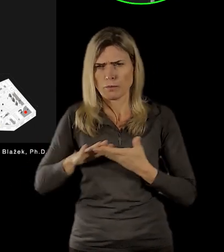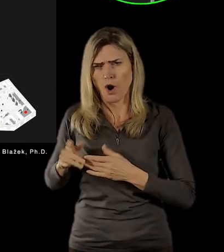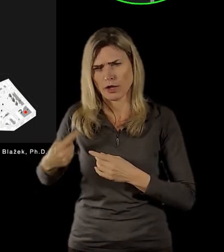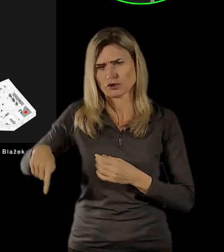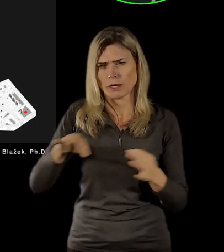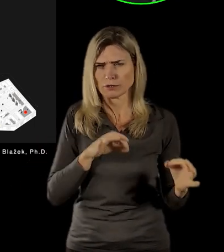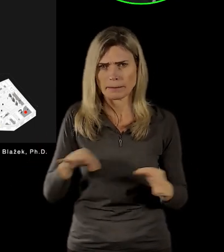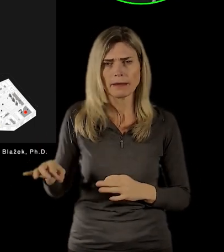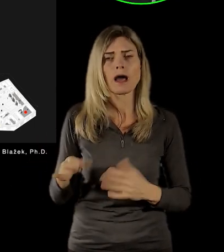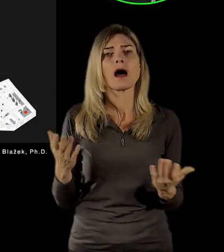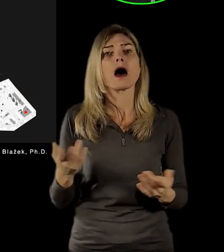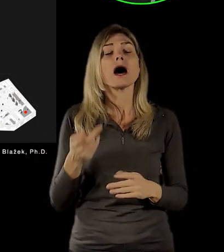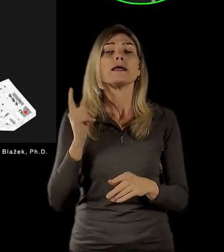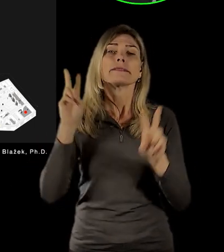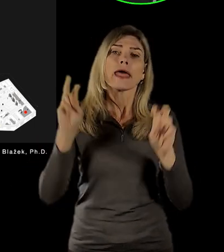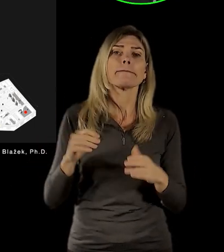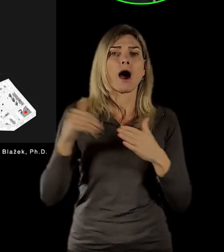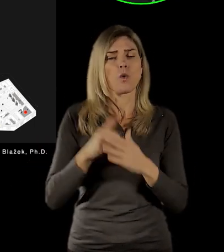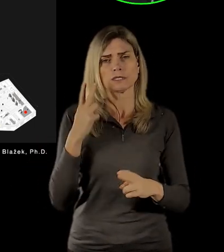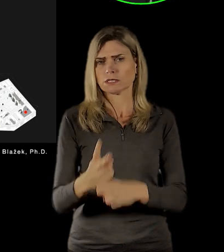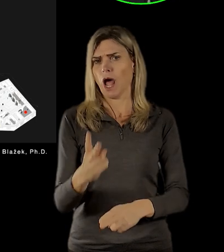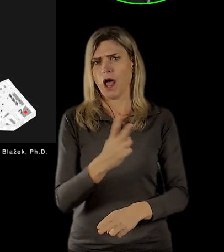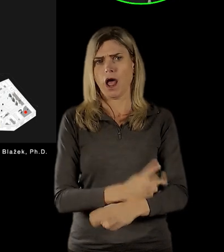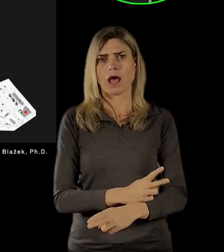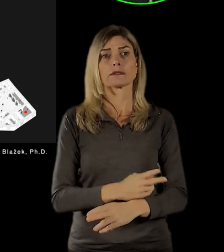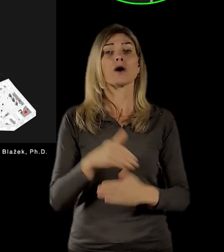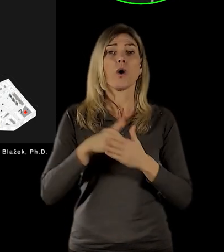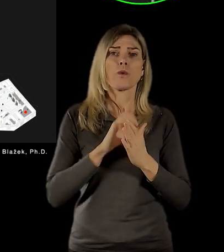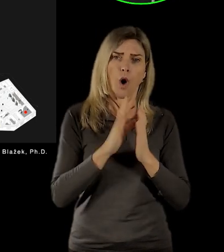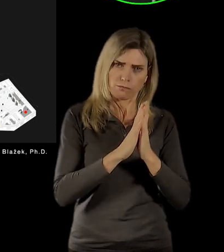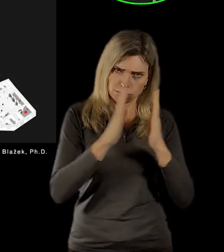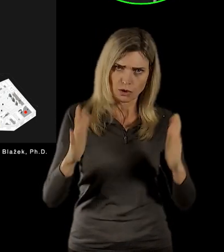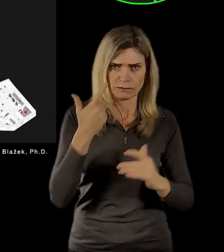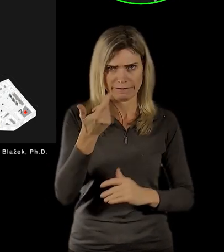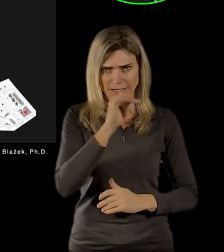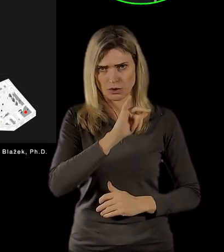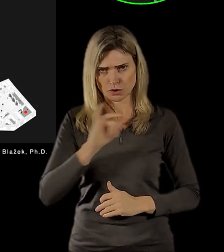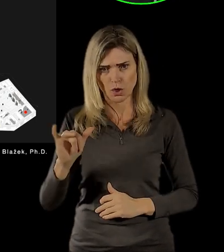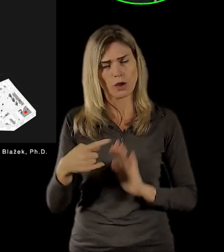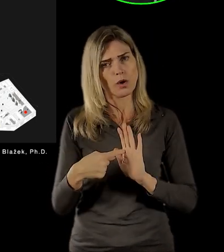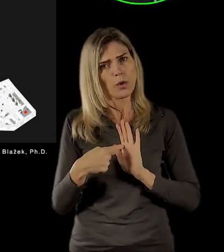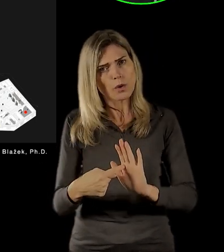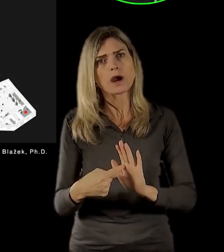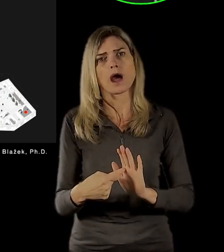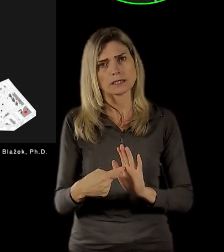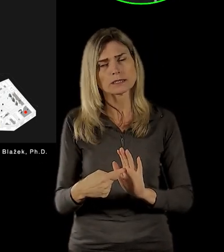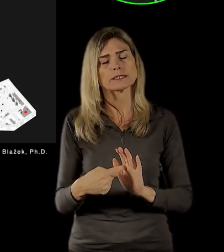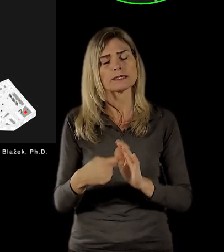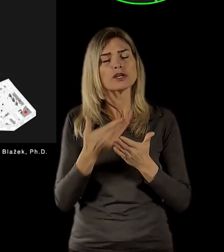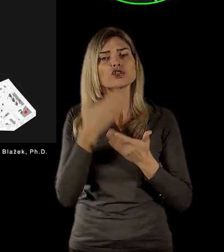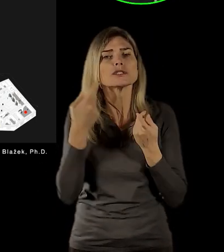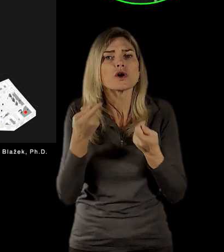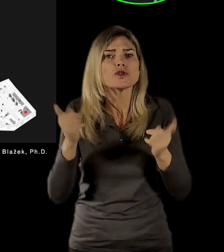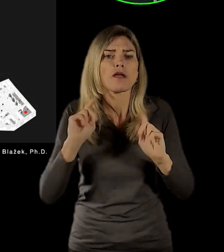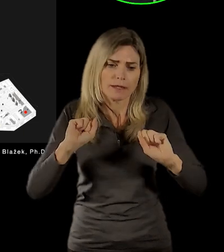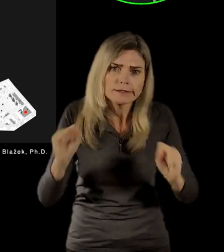nesamozřejmí stát Československou ve 20. století. Chceme se podívat na ten fenomen Československa